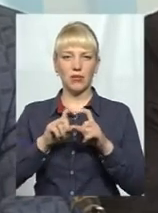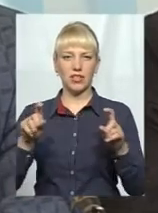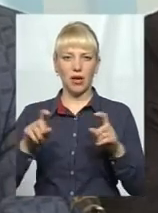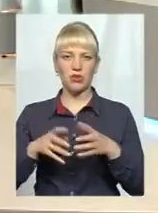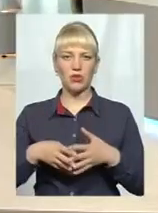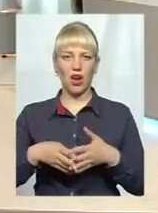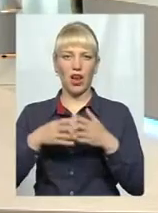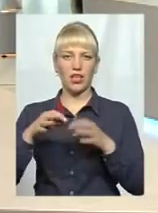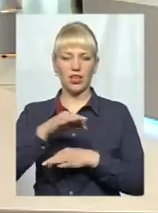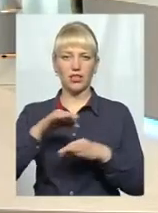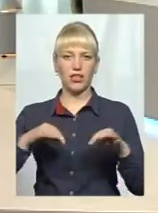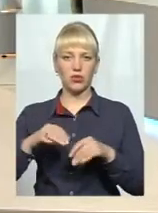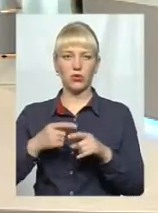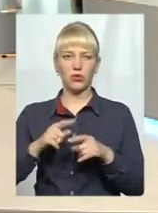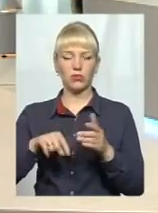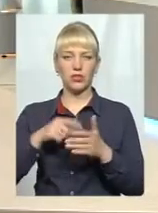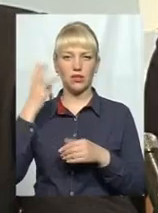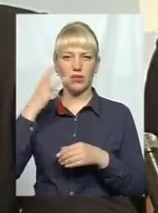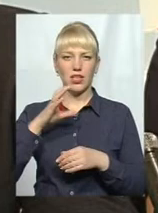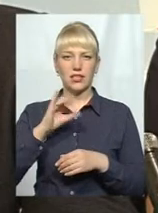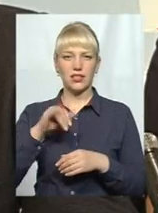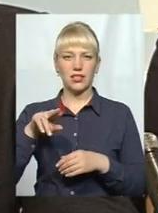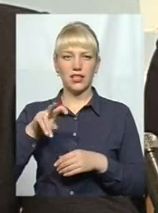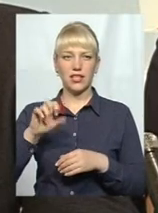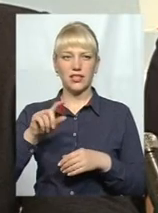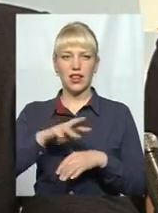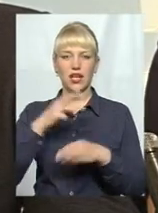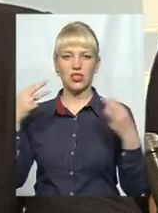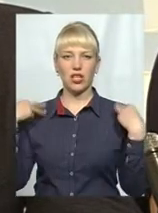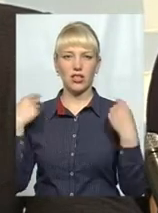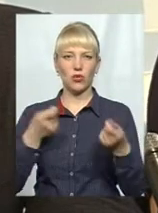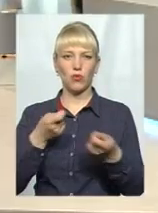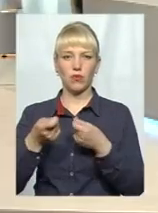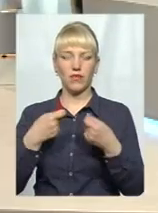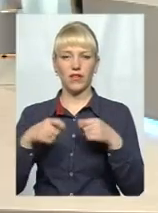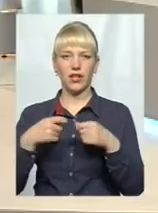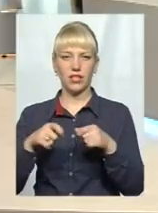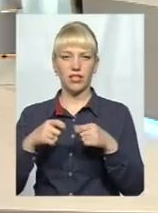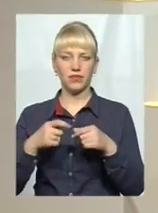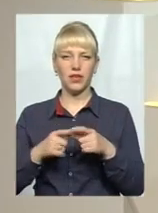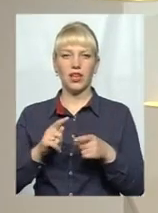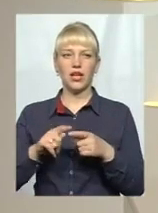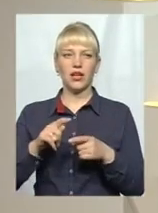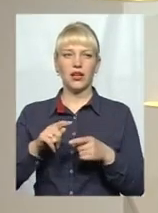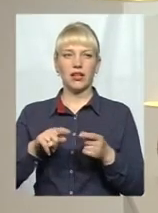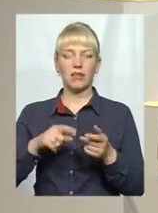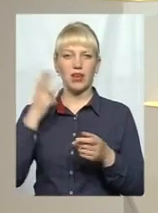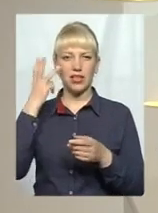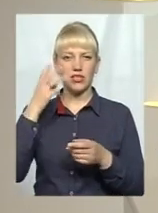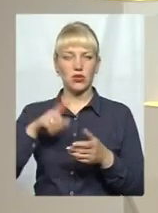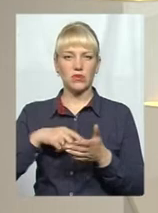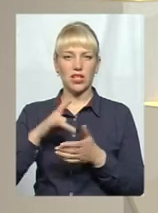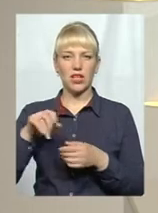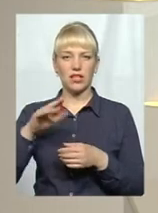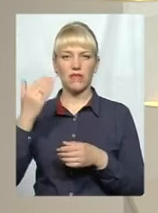Хмельницького міського раду і Руслана Світлецька, начальник управління торгівлі Хмельницького міського раду. Ну і нагадаю усім нашим глядачам, що ви можете